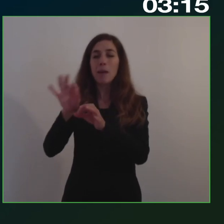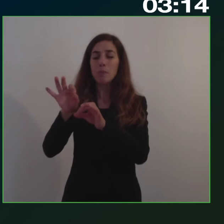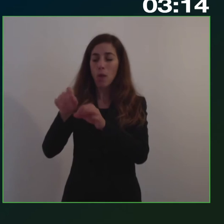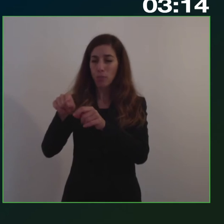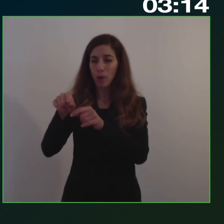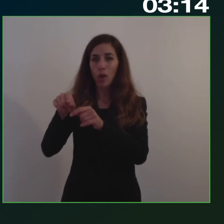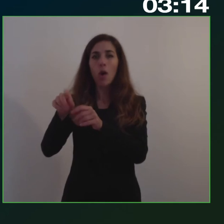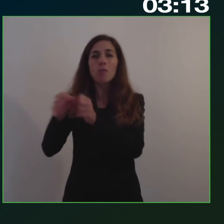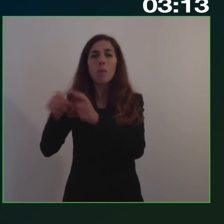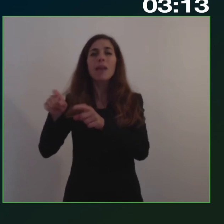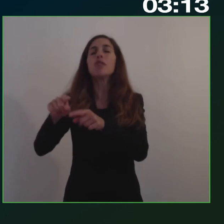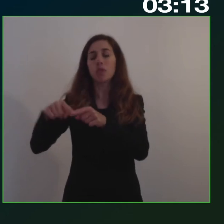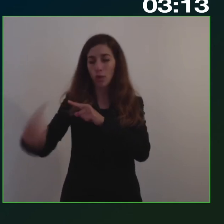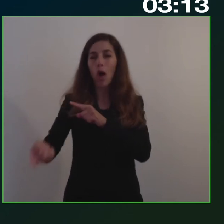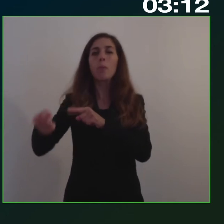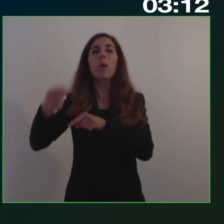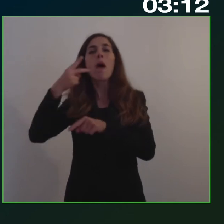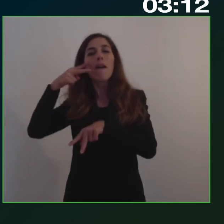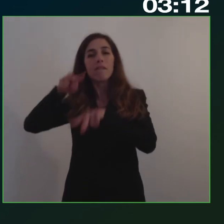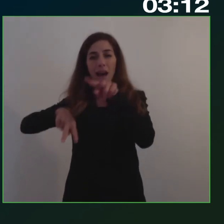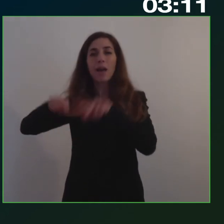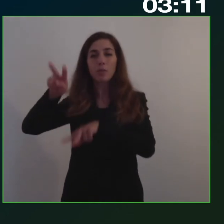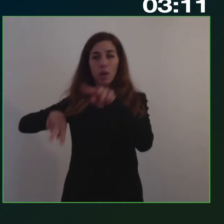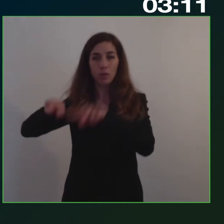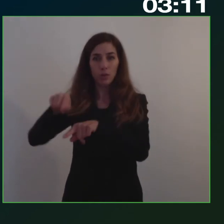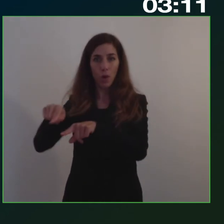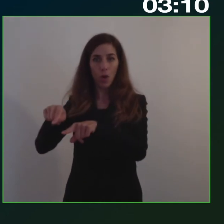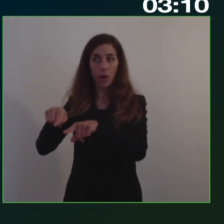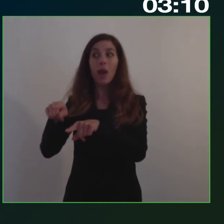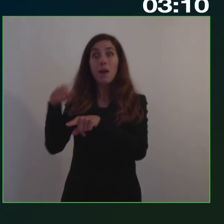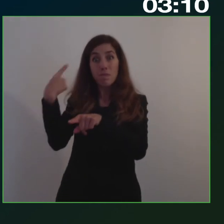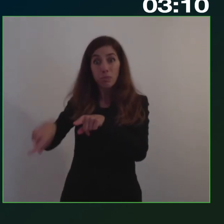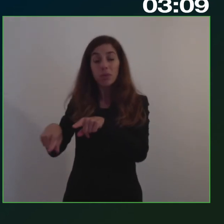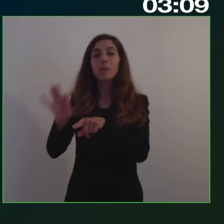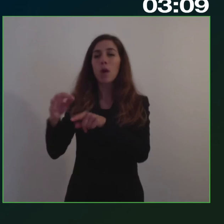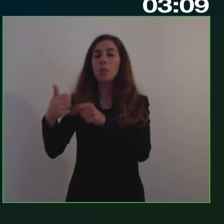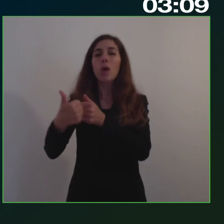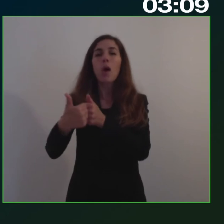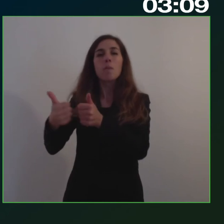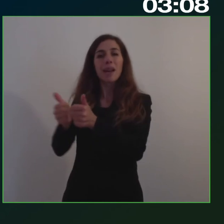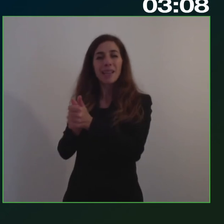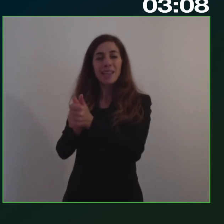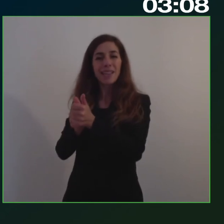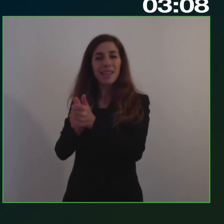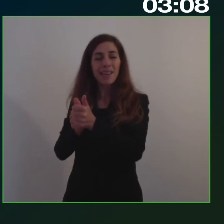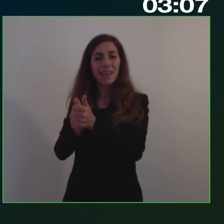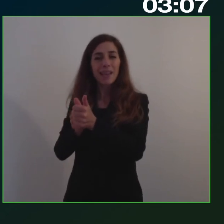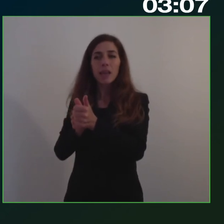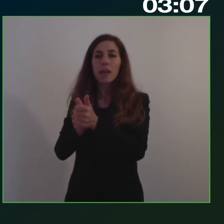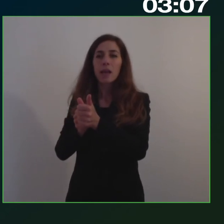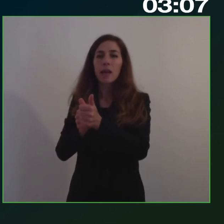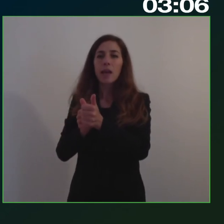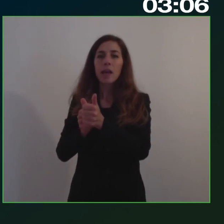della spesa, questo astro partenariato, ovvero al partenariato non dato parte pare,